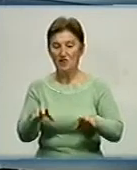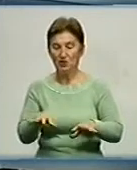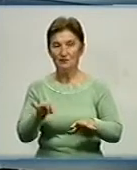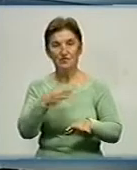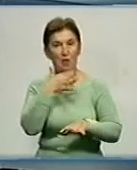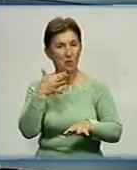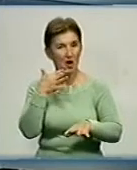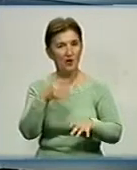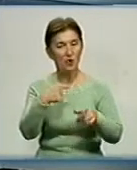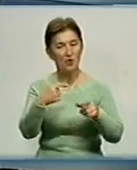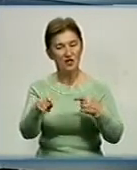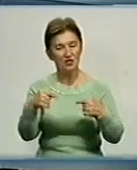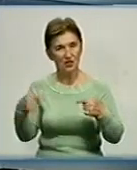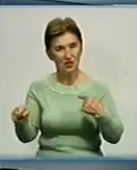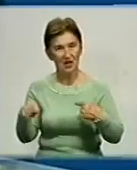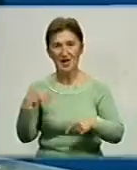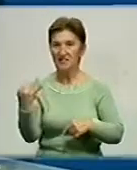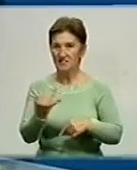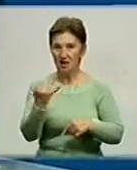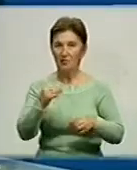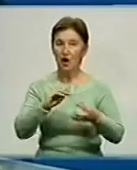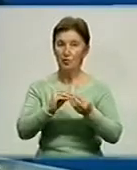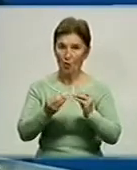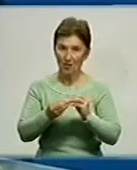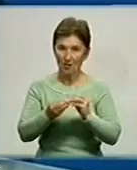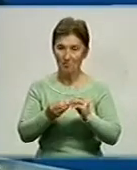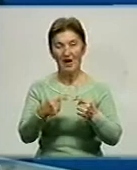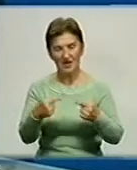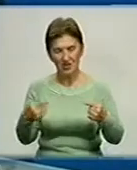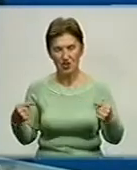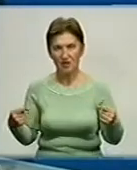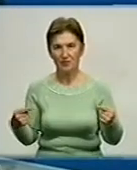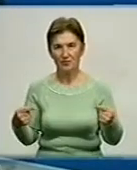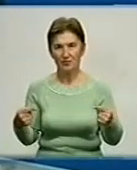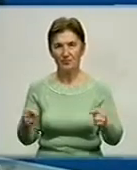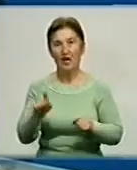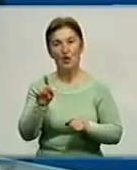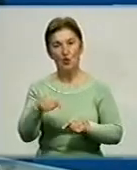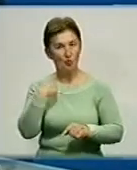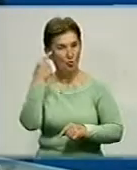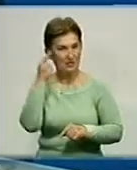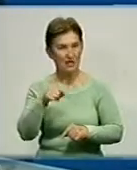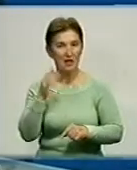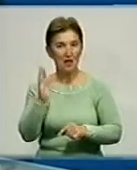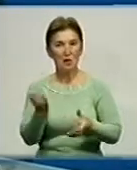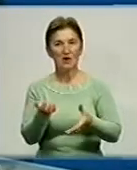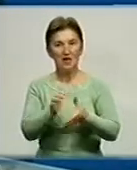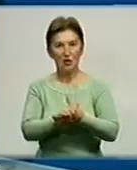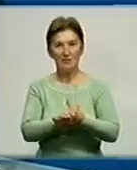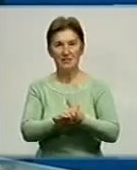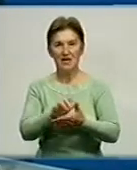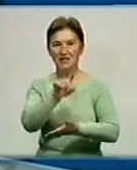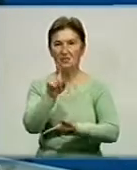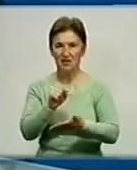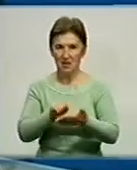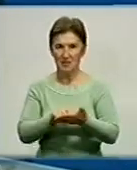інших цікавих проблем і цікавих речей. Тому ми знали, що ми познайомимося із питаннями,